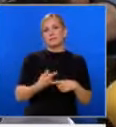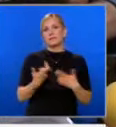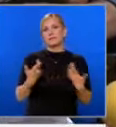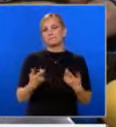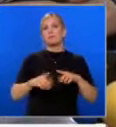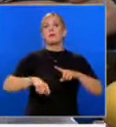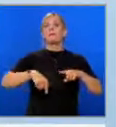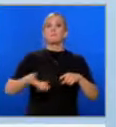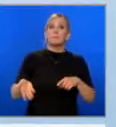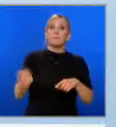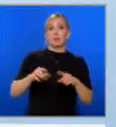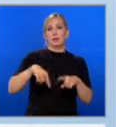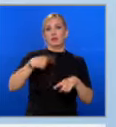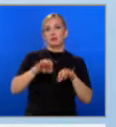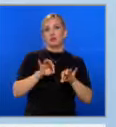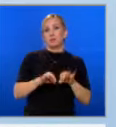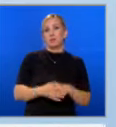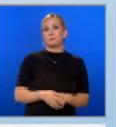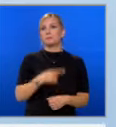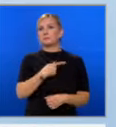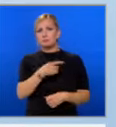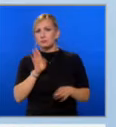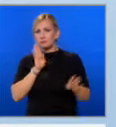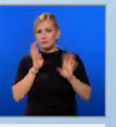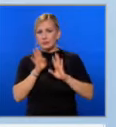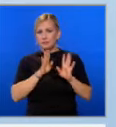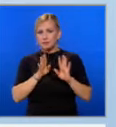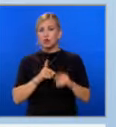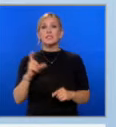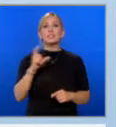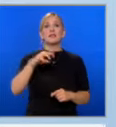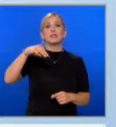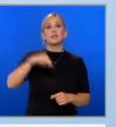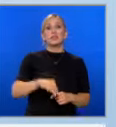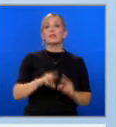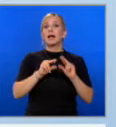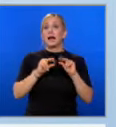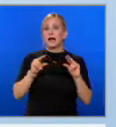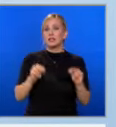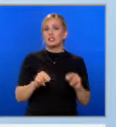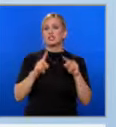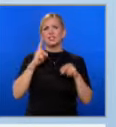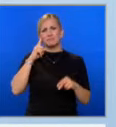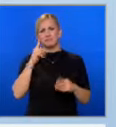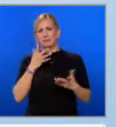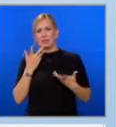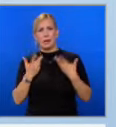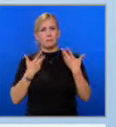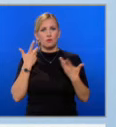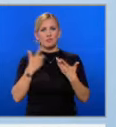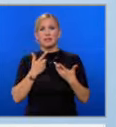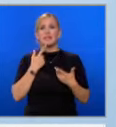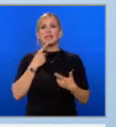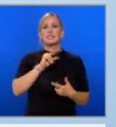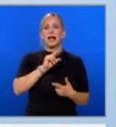парламентарни предсрочни избори. Във Фейсбук лидерът на иматъкъв народ Слави Трифонов определи като импровизация всякакви